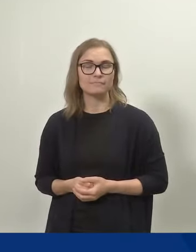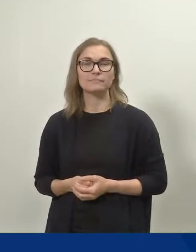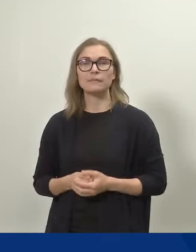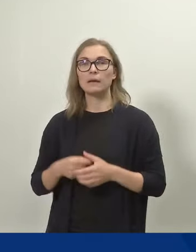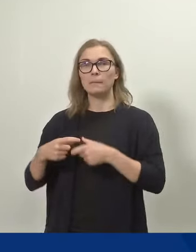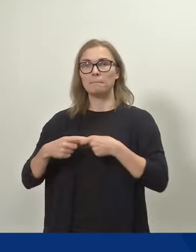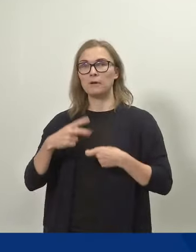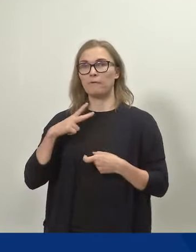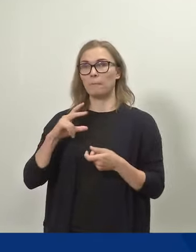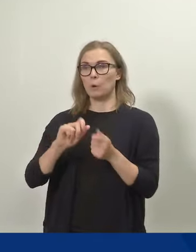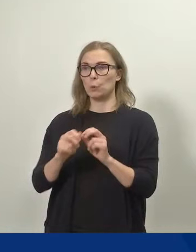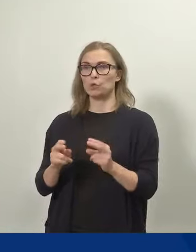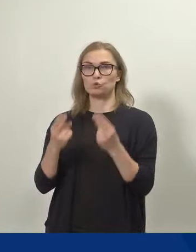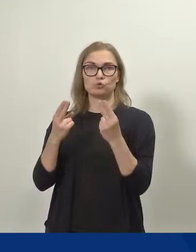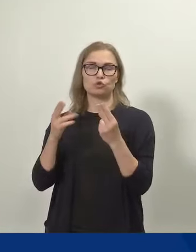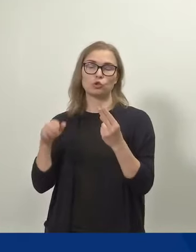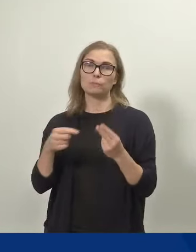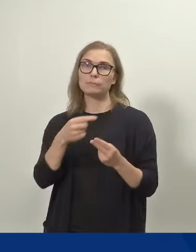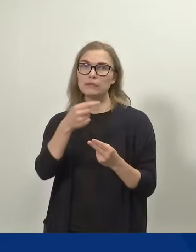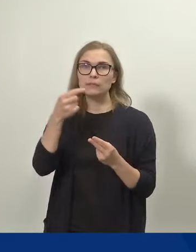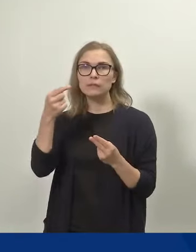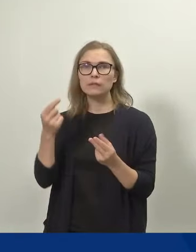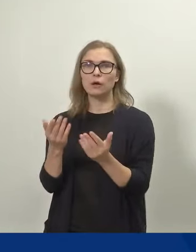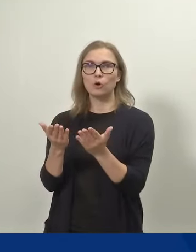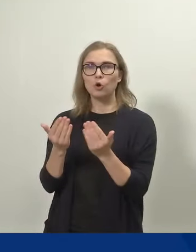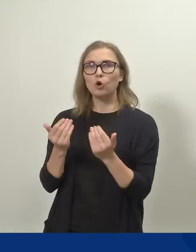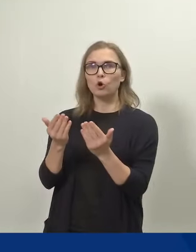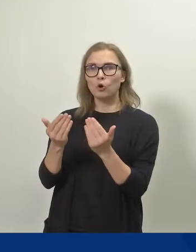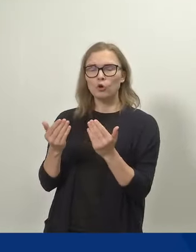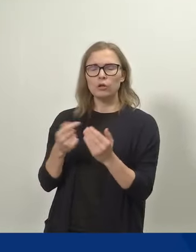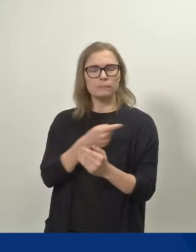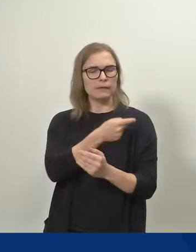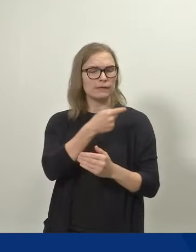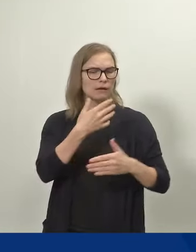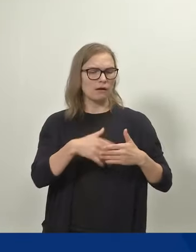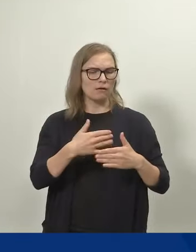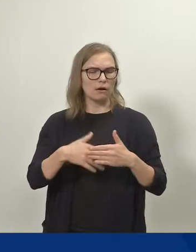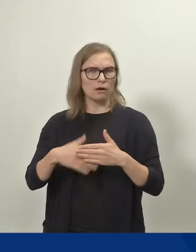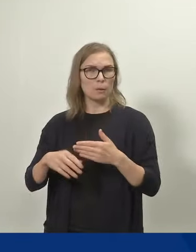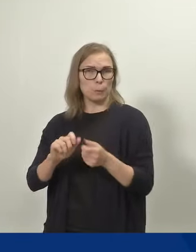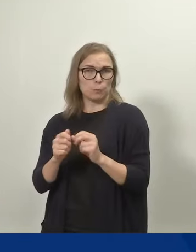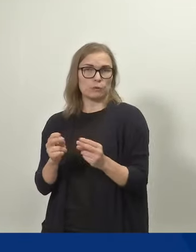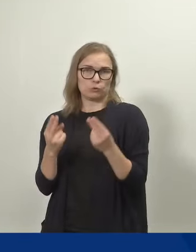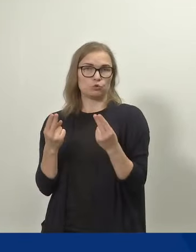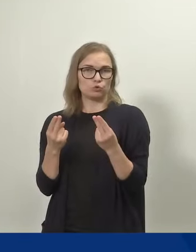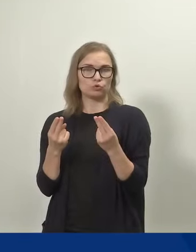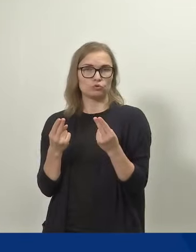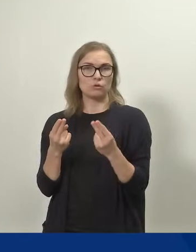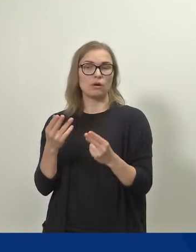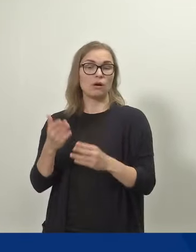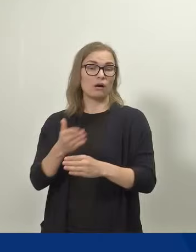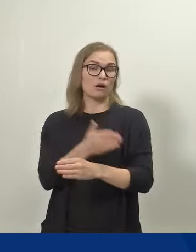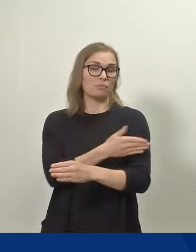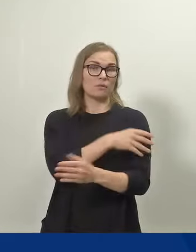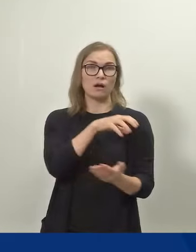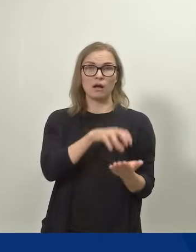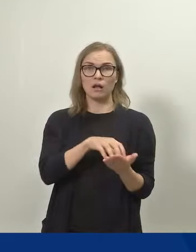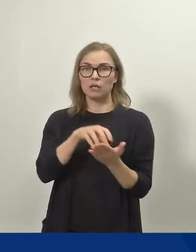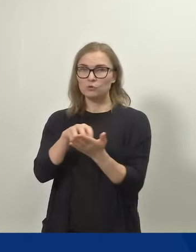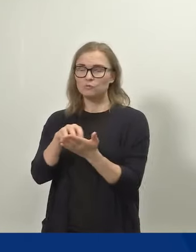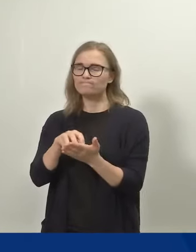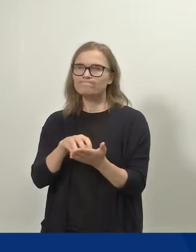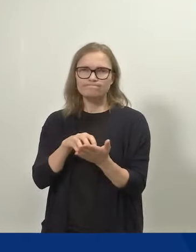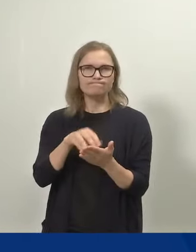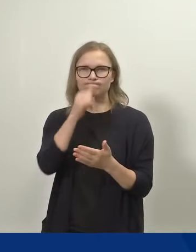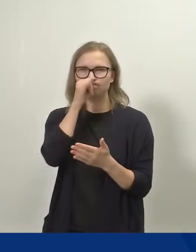Perhevapaauudistus on kauan odotettu ja pitkään valmisteltu uudistus, jota aiemmat hallitukset eivät saaneet